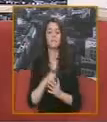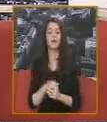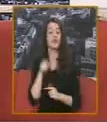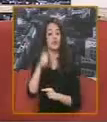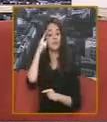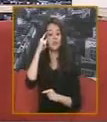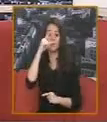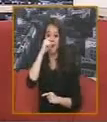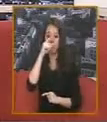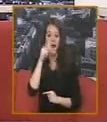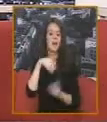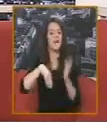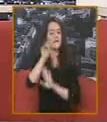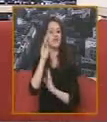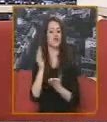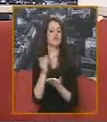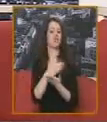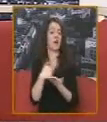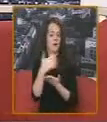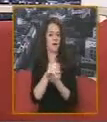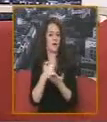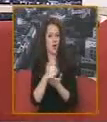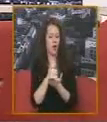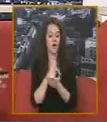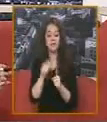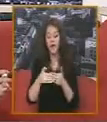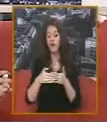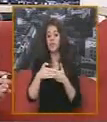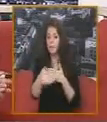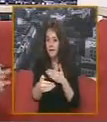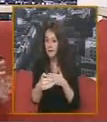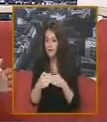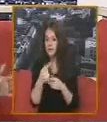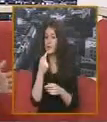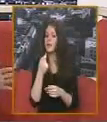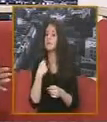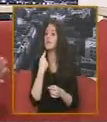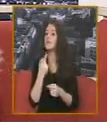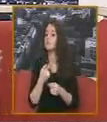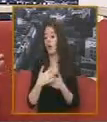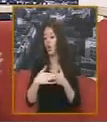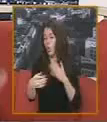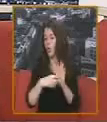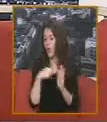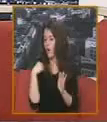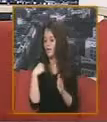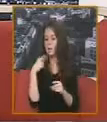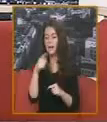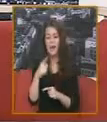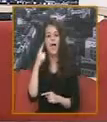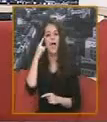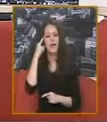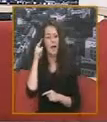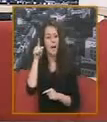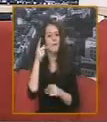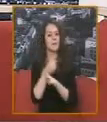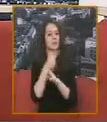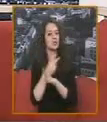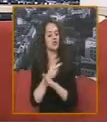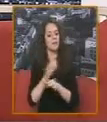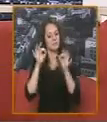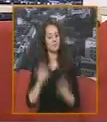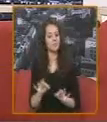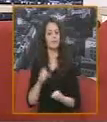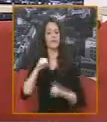bila više nego korisna Tako će biti U godinama pred nama Pomenuli ste Japan Zemlja prave, surove discipline I o to